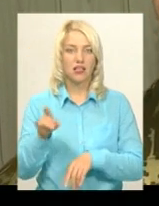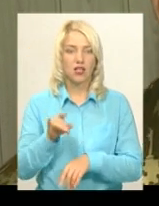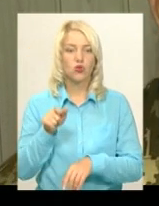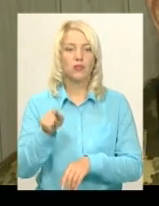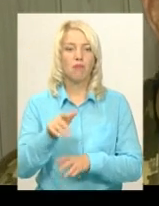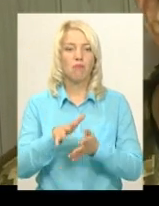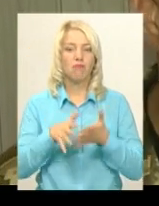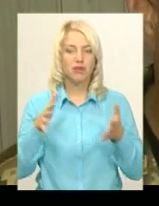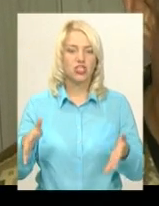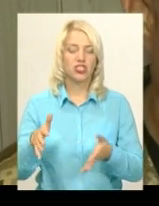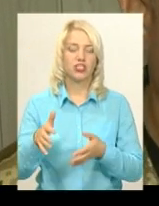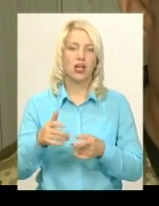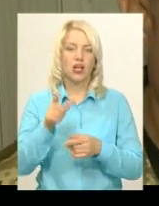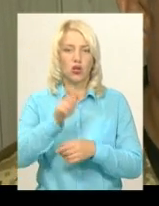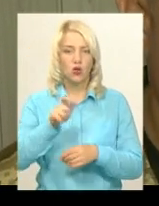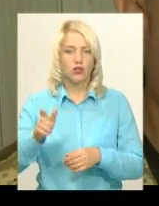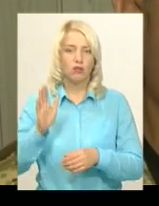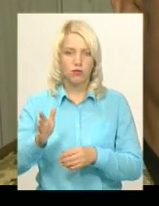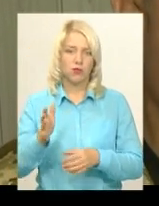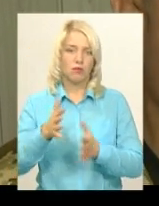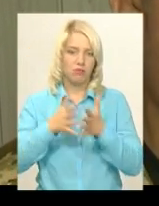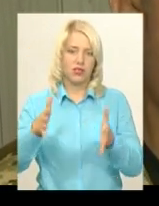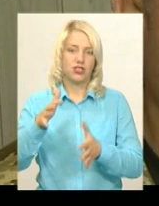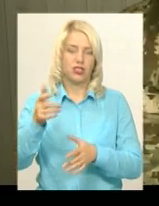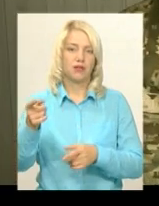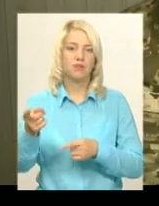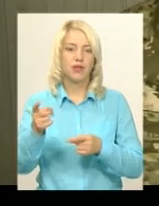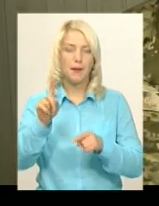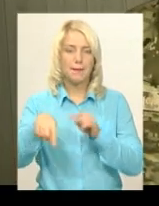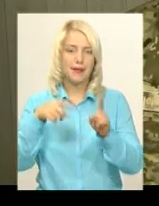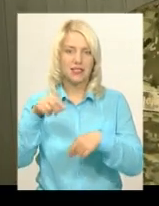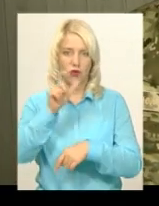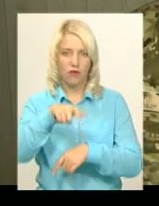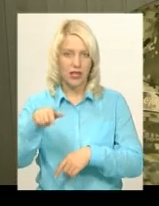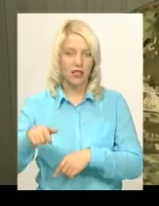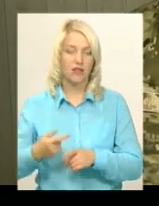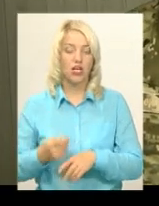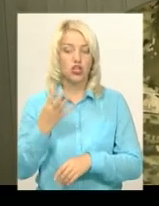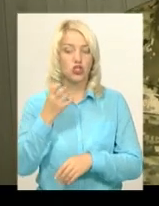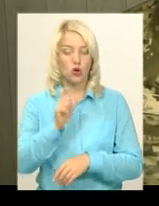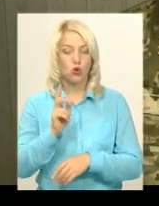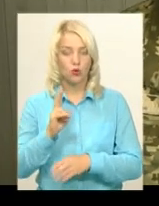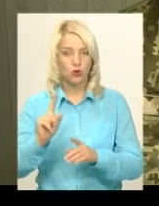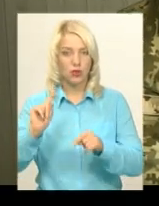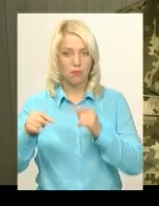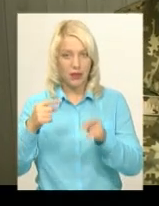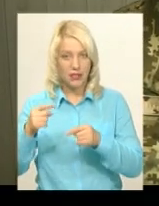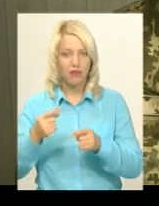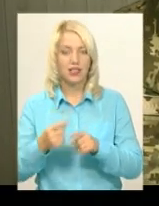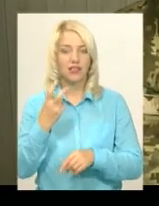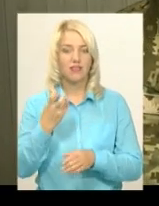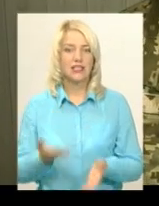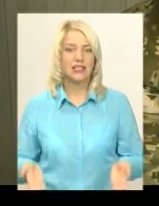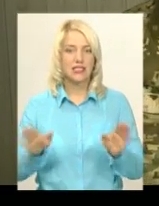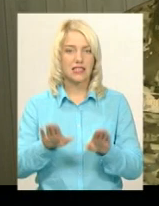більший призовний ресурс і з тих районів буде більше призовників. З 400, які будуть призвані до Збройних сил, 200 залишаються